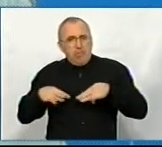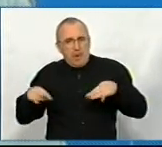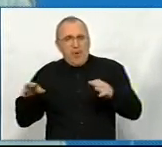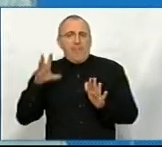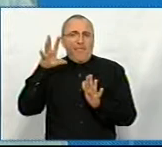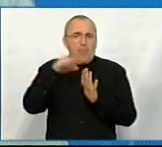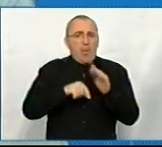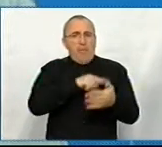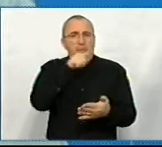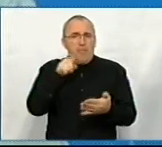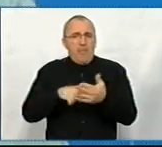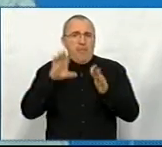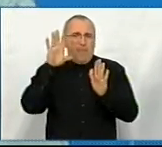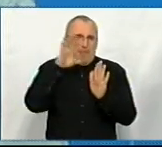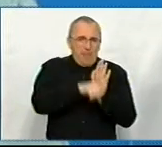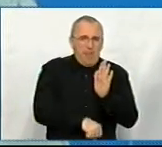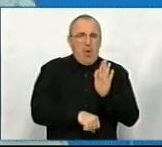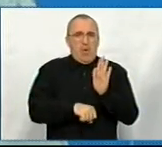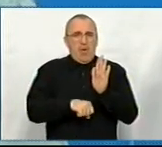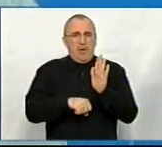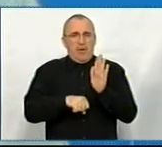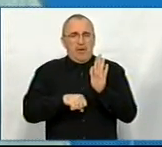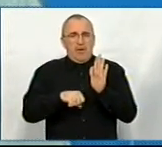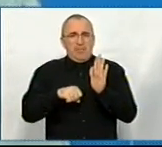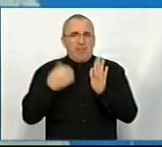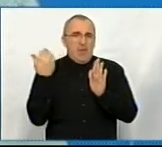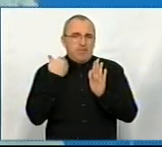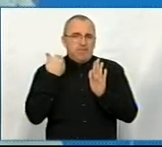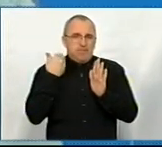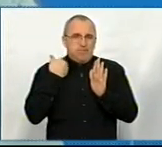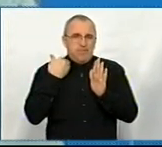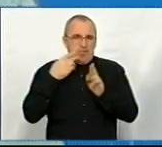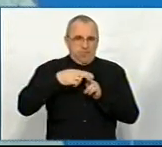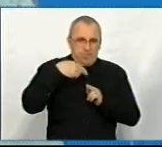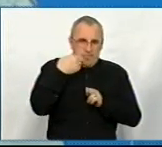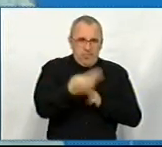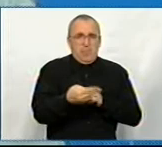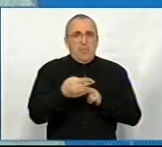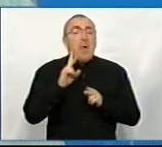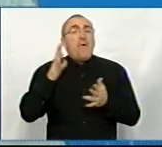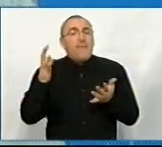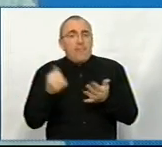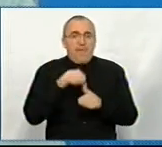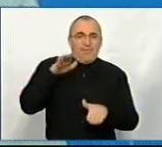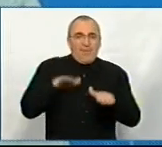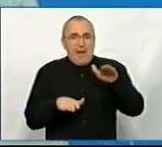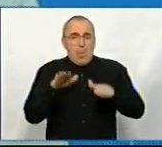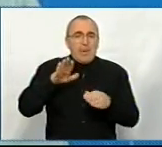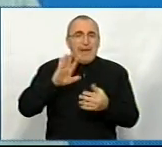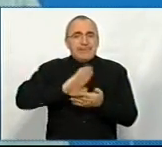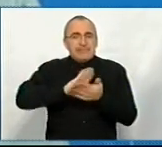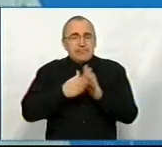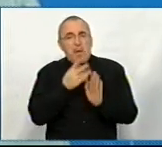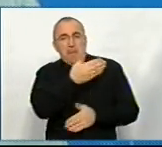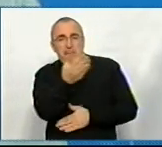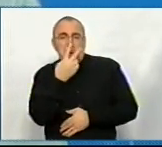числі по питанню погашення заборгованості по заробітній платі. Яким чином вдалося врегулювати ситуацію, і як